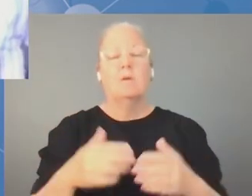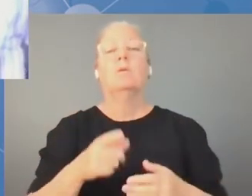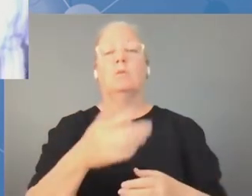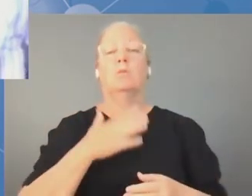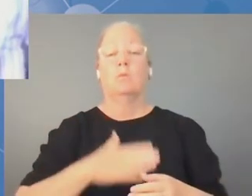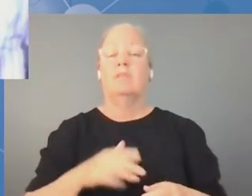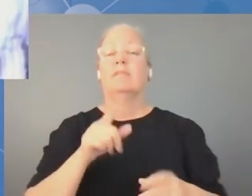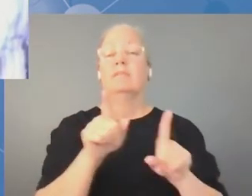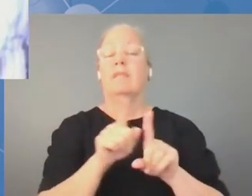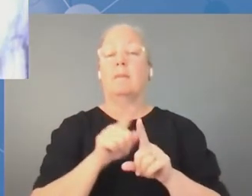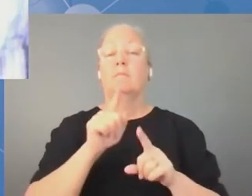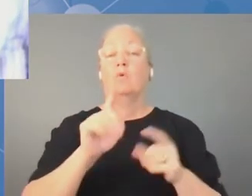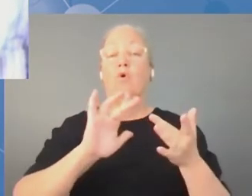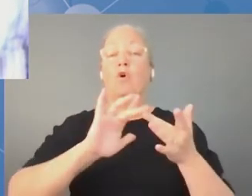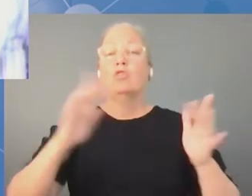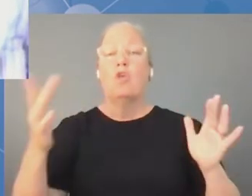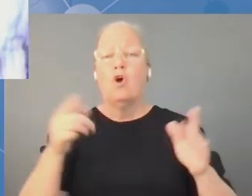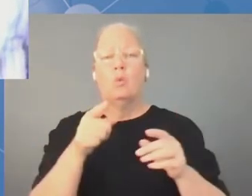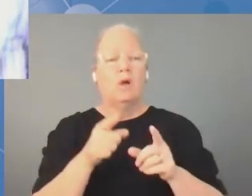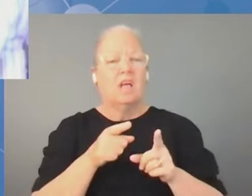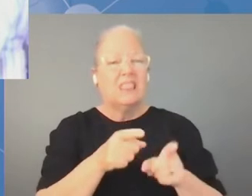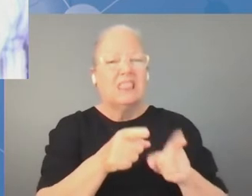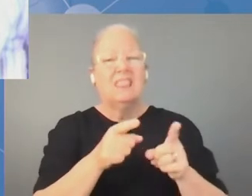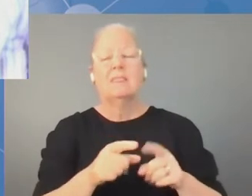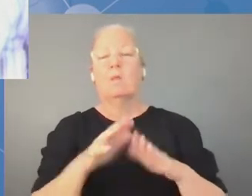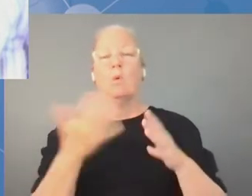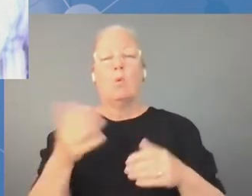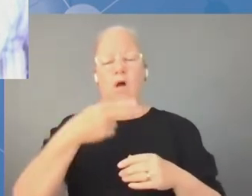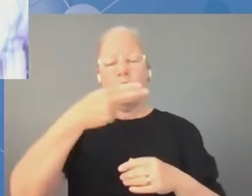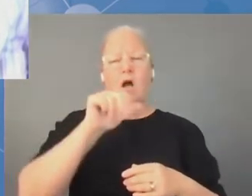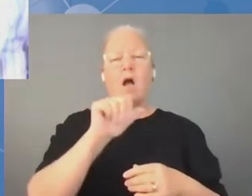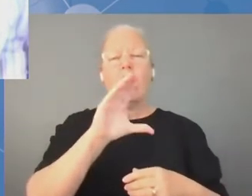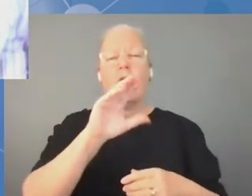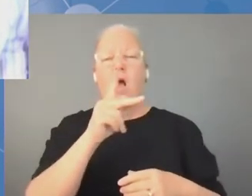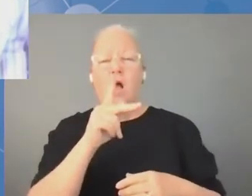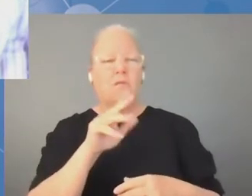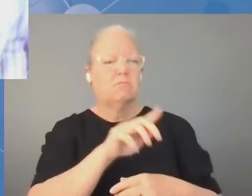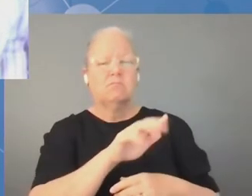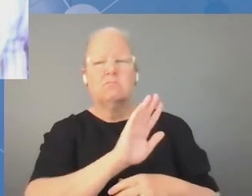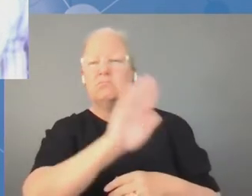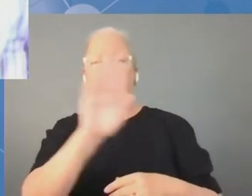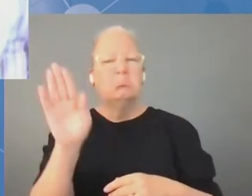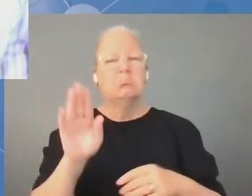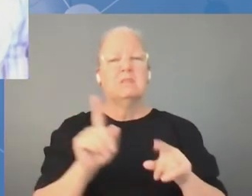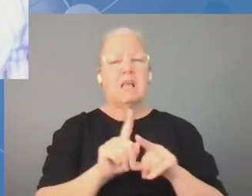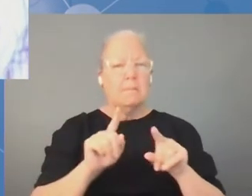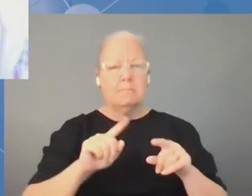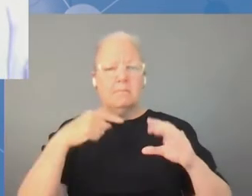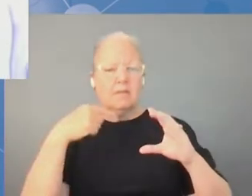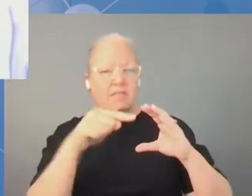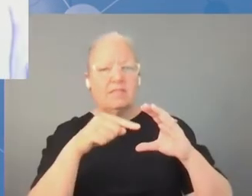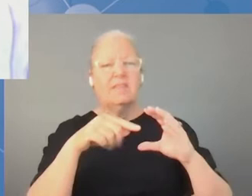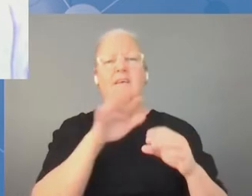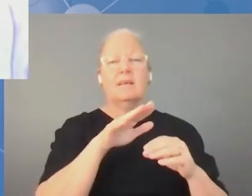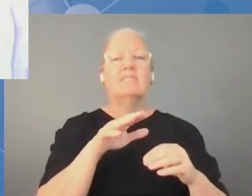właśnie na obszarach wiejskich. W jaki sposób jednocześnie możemy ograniczyć